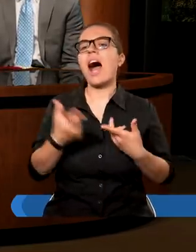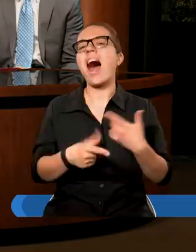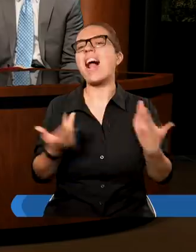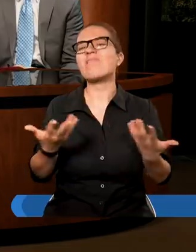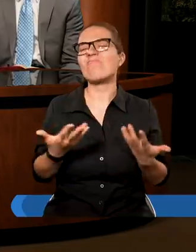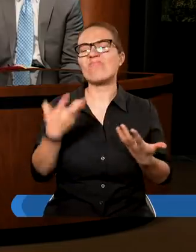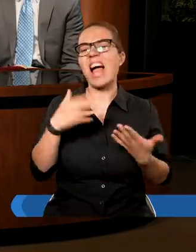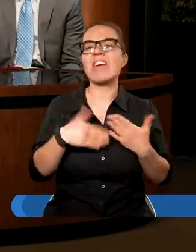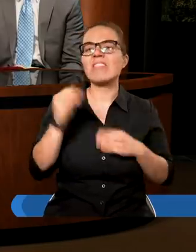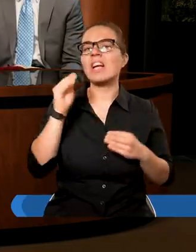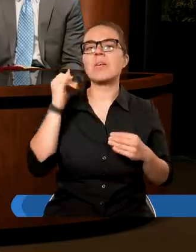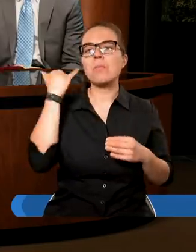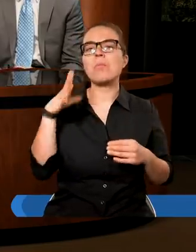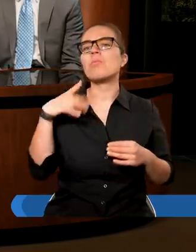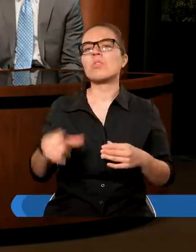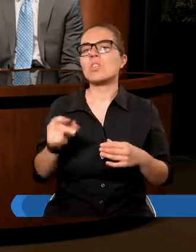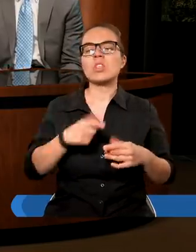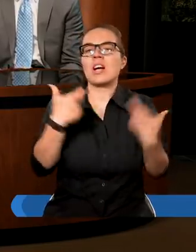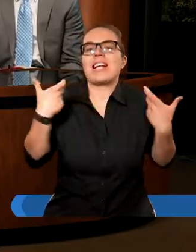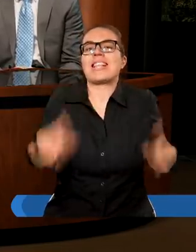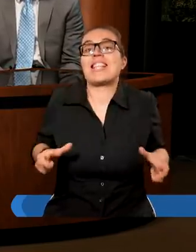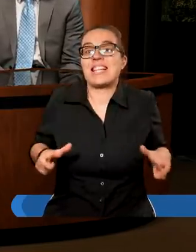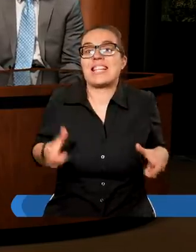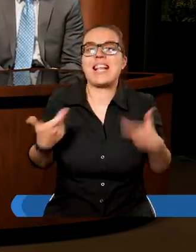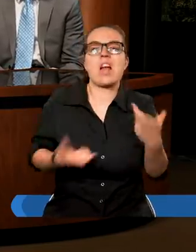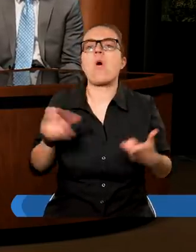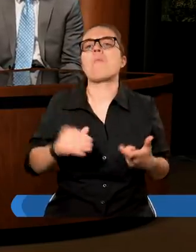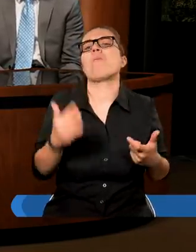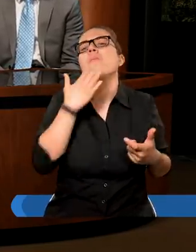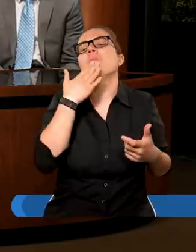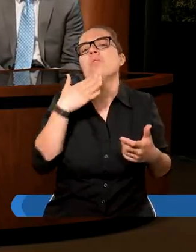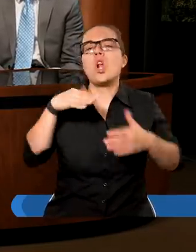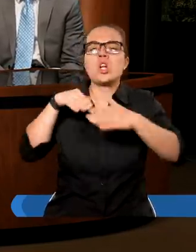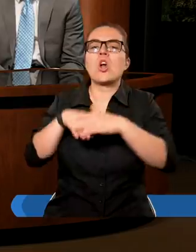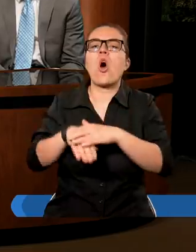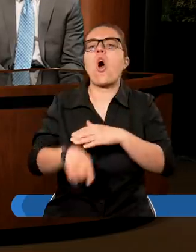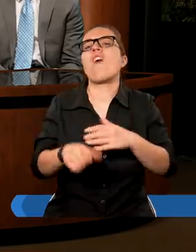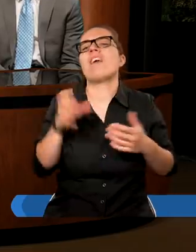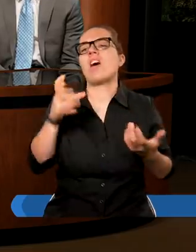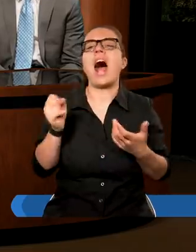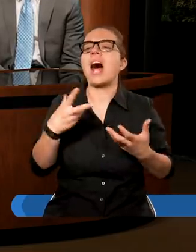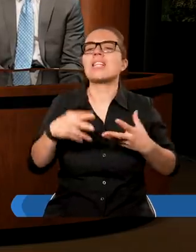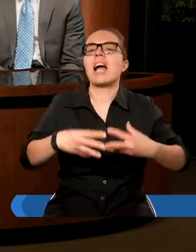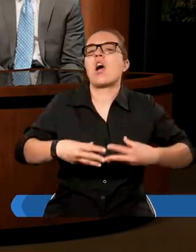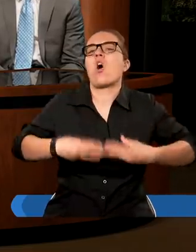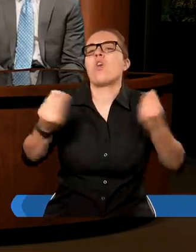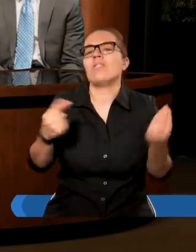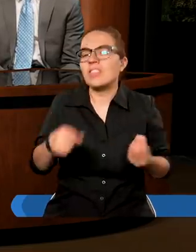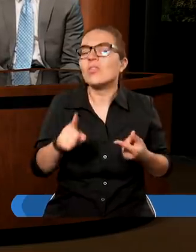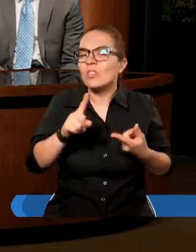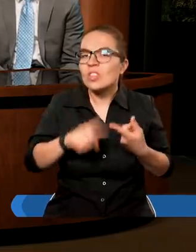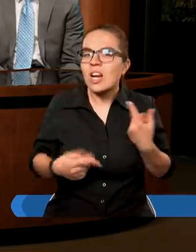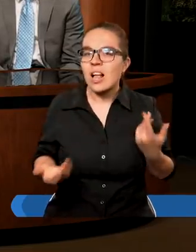Ale chyba największym błędem było to, że nic nie zrobił, prawda? Widzimy też, jak go w 26.